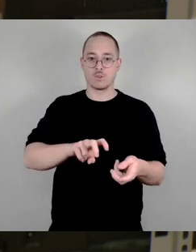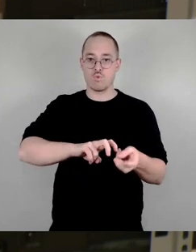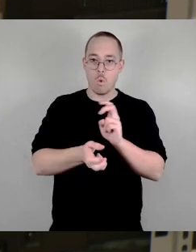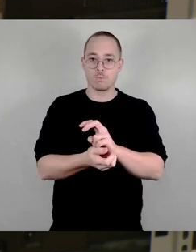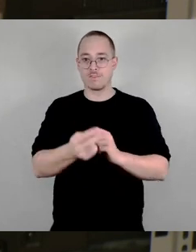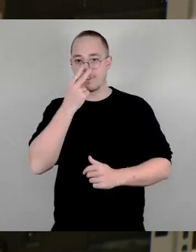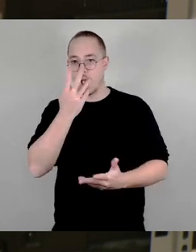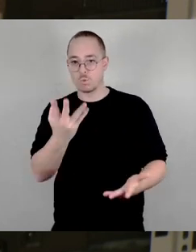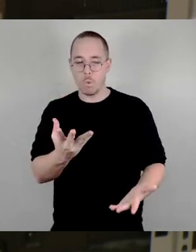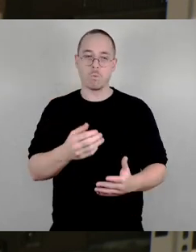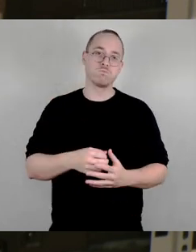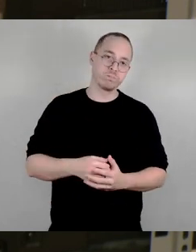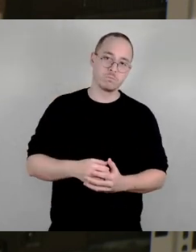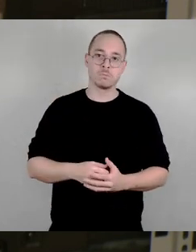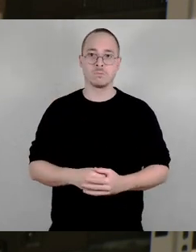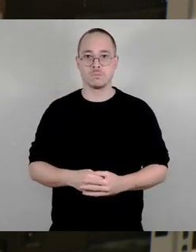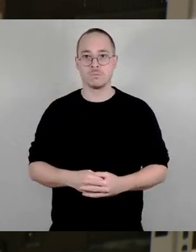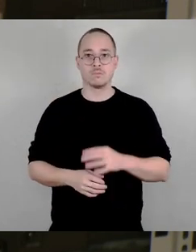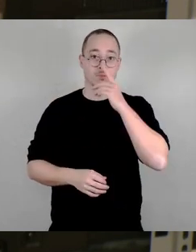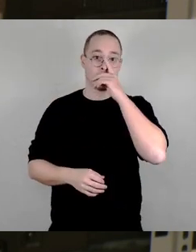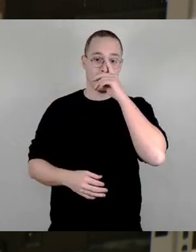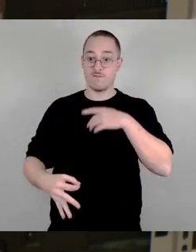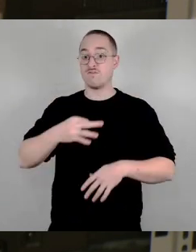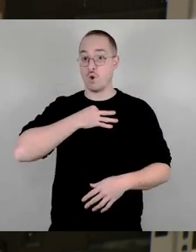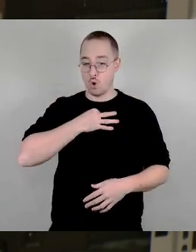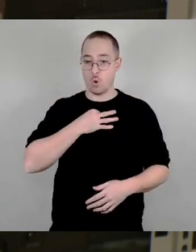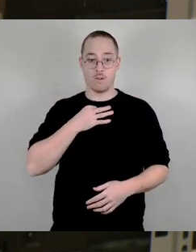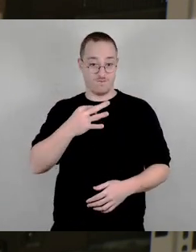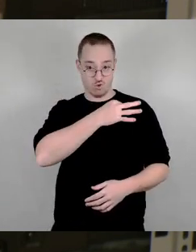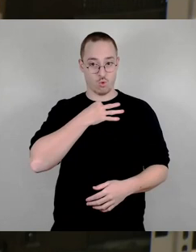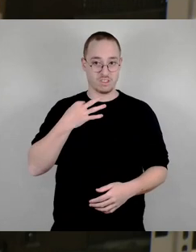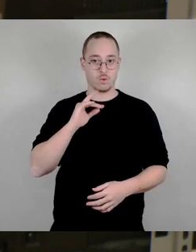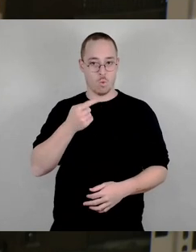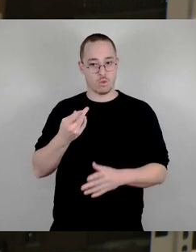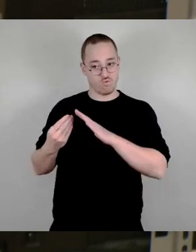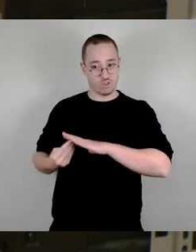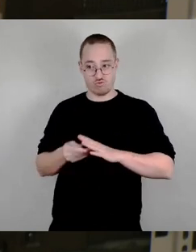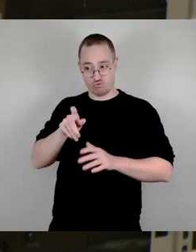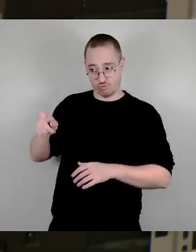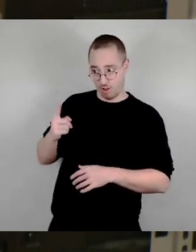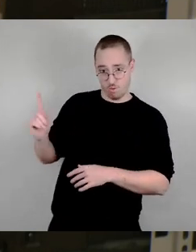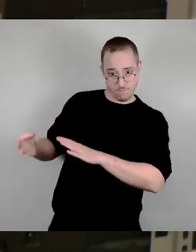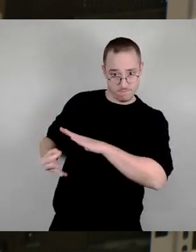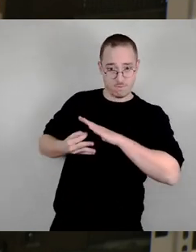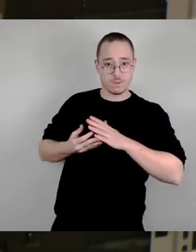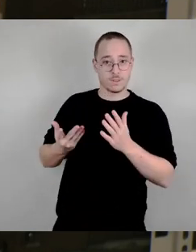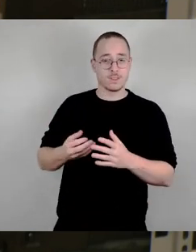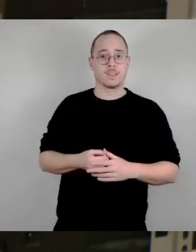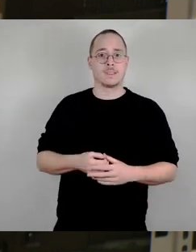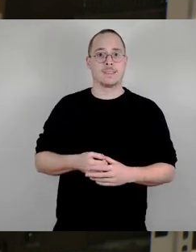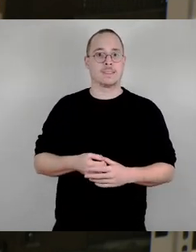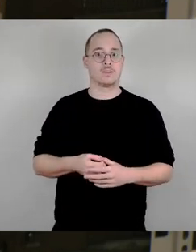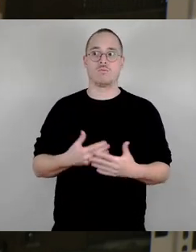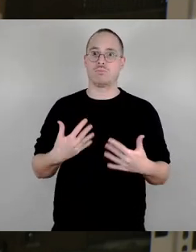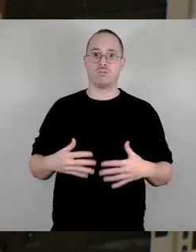Unterstützerinnen ein langer Weg war, bevor sie vor reichlich zwei Jahren am 3.3. und 22 unsere Stadt